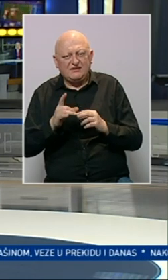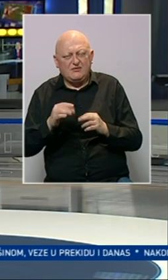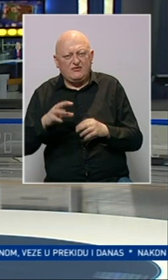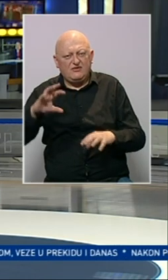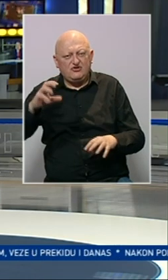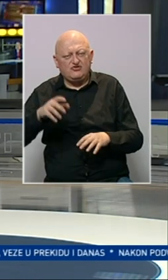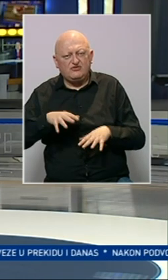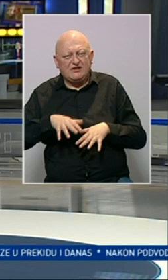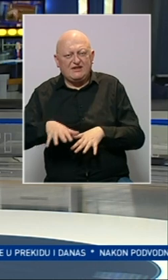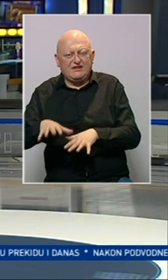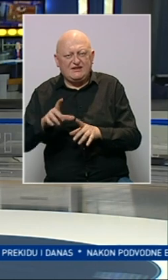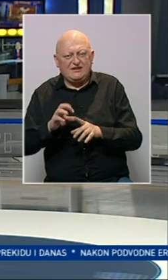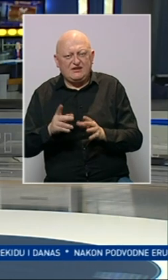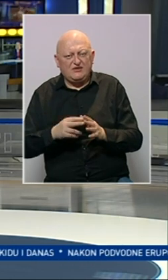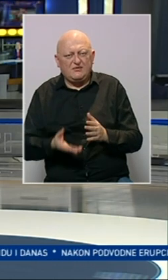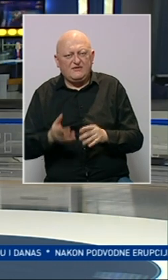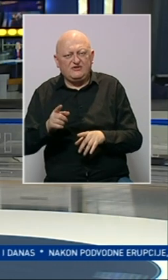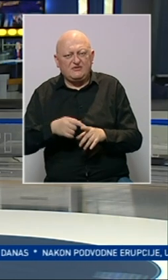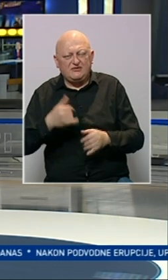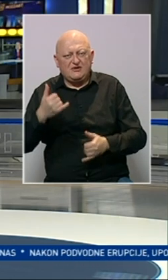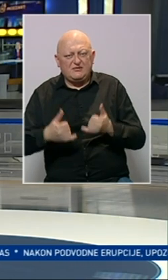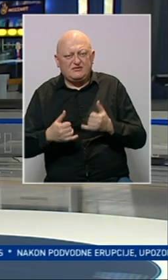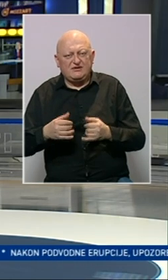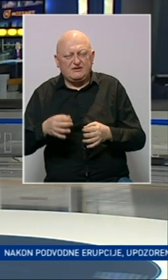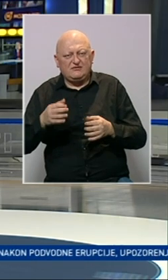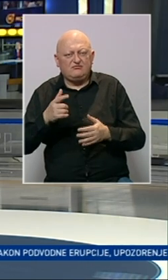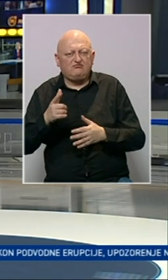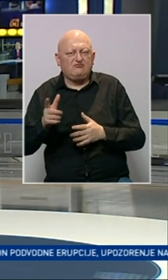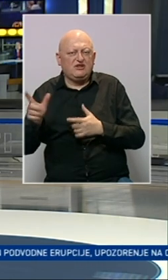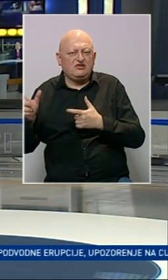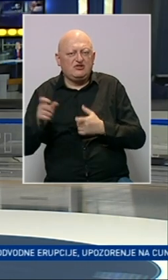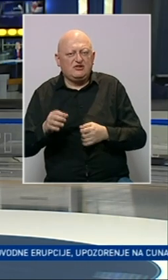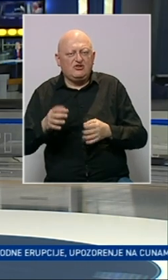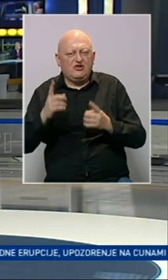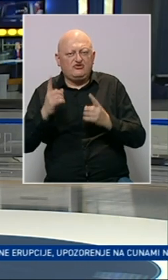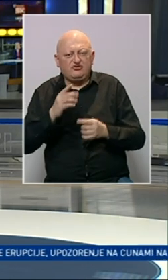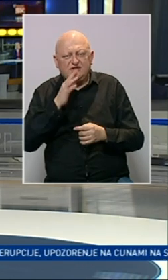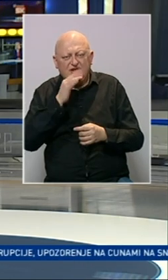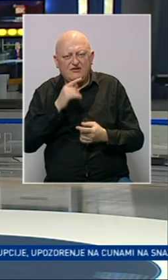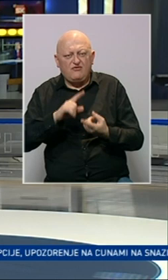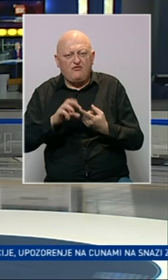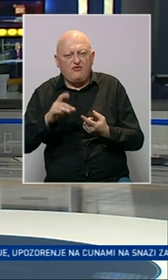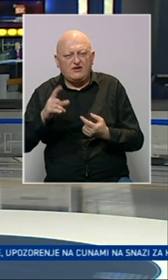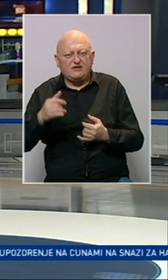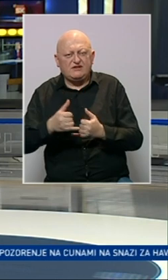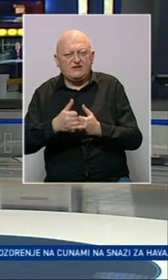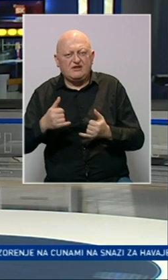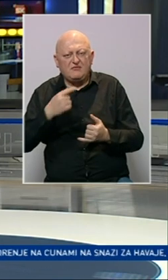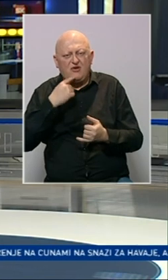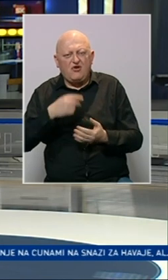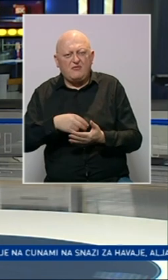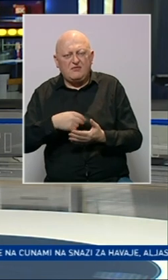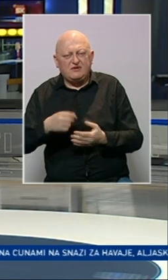Samokovlije, sunce nad Drinom. Višemjesečna manifestacija tradicionalno će biti održana u Sarajevu i Fonjici,